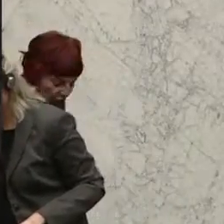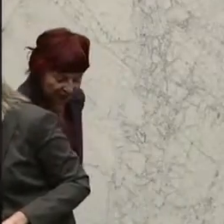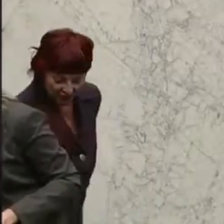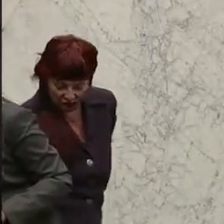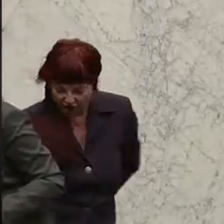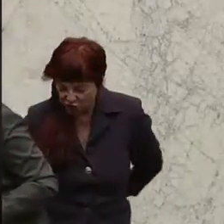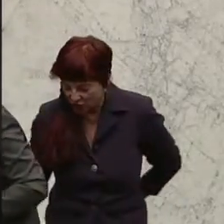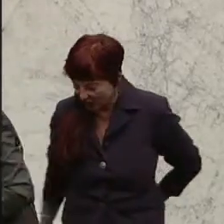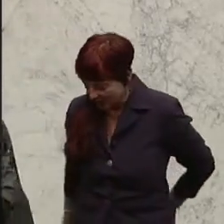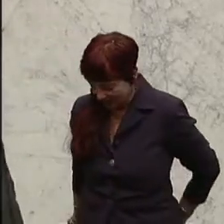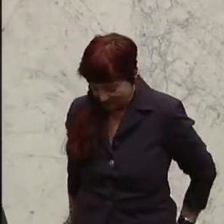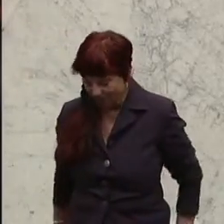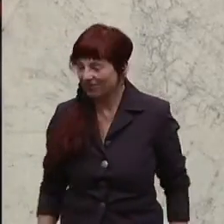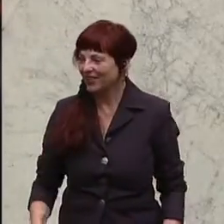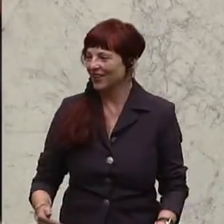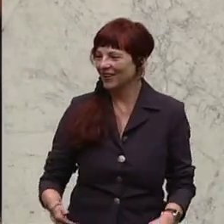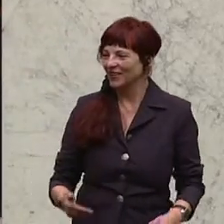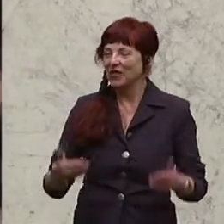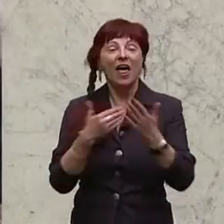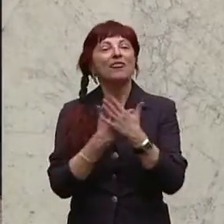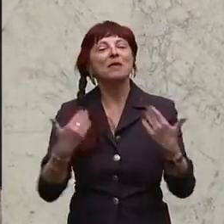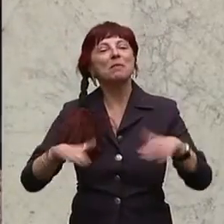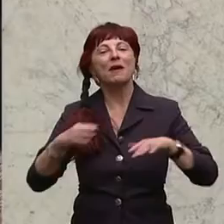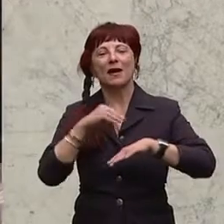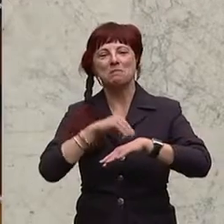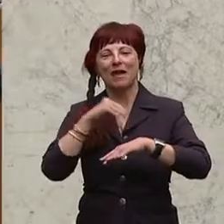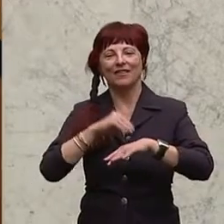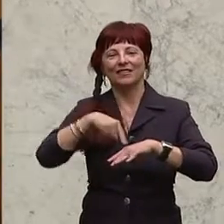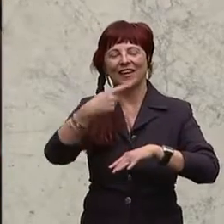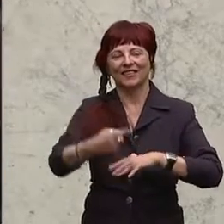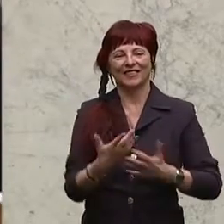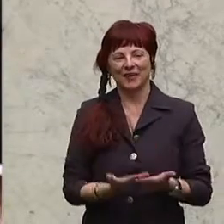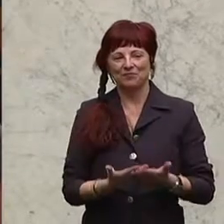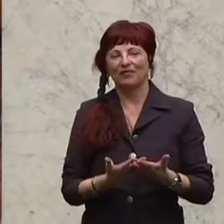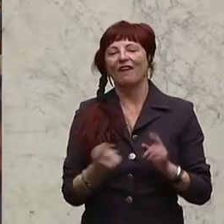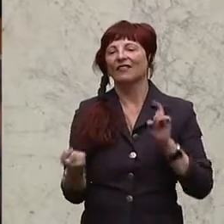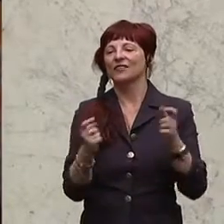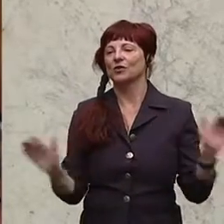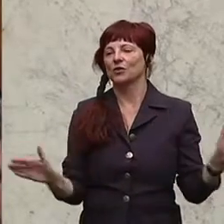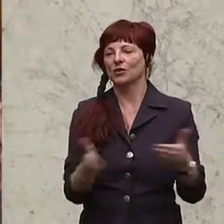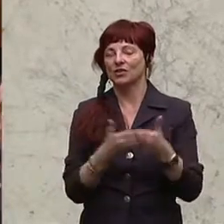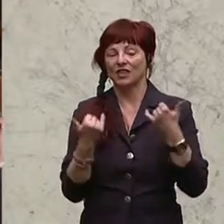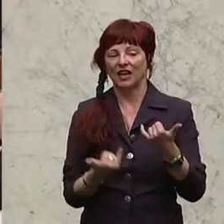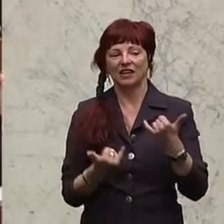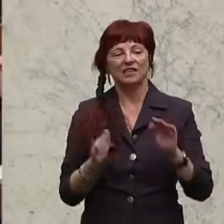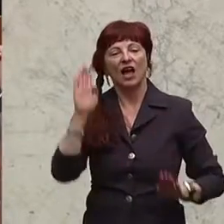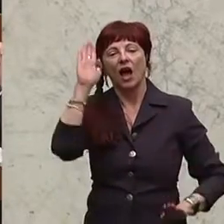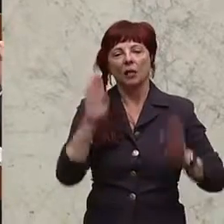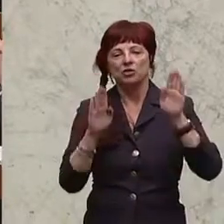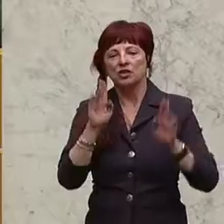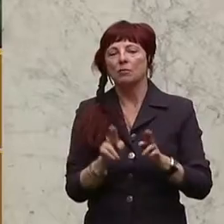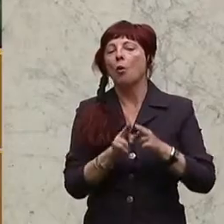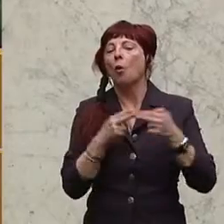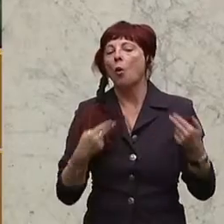Zu Wort ist niemand mehr gemeldet, die Debatte ist geschlossen. Wir kommen zur Abstimmung über den Antrag des Umweltausschusses, den